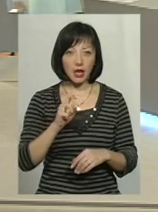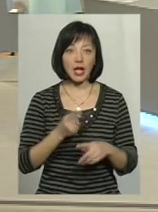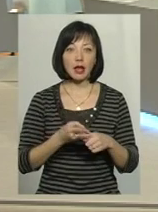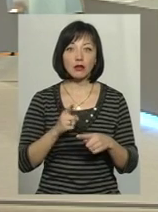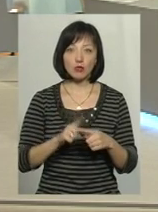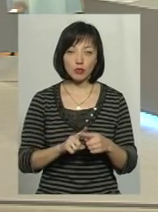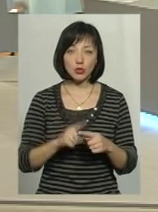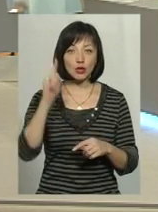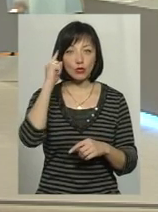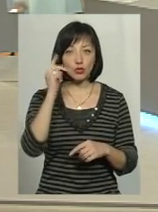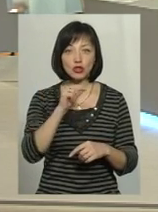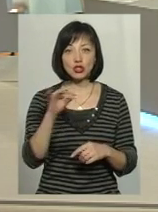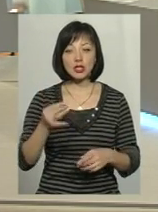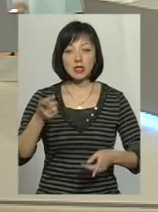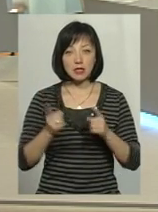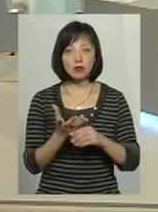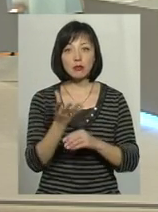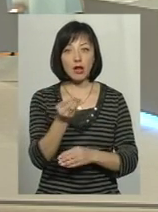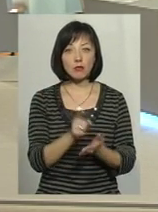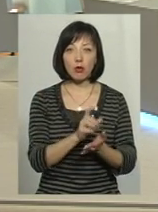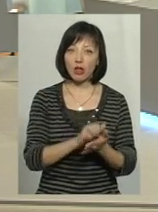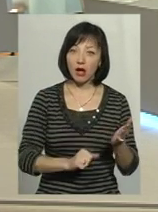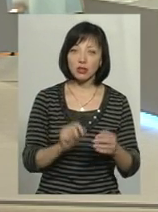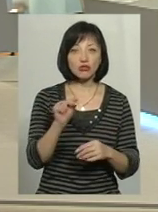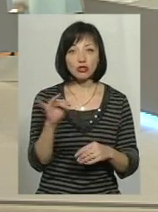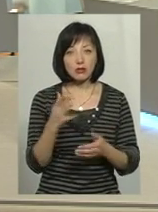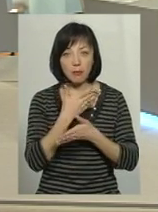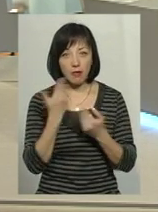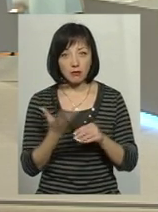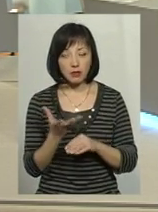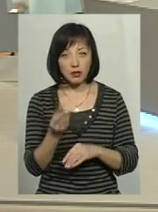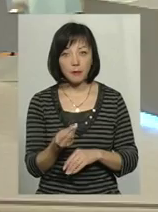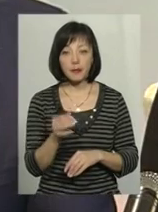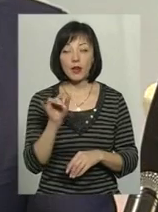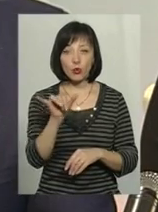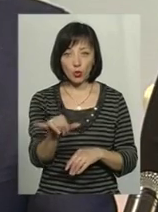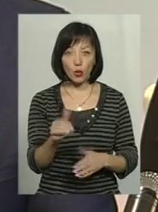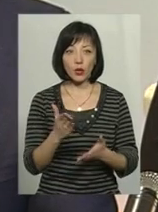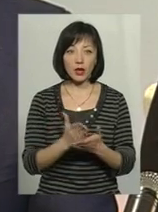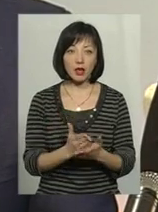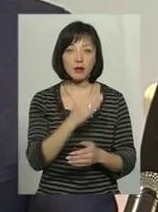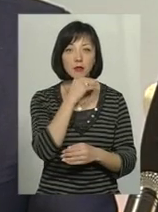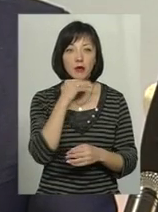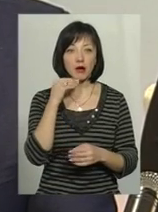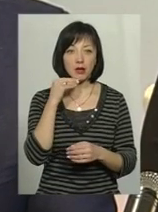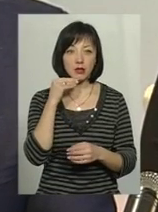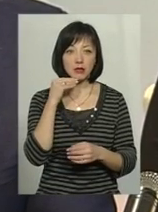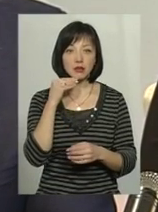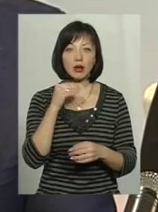тому задумуєшся, чи дійсно проплачені ці податки, чи не проплачені. У даного депутата є велика кількість і